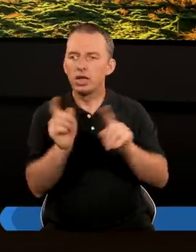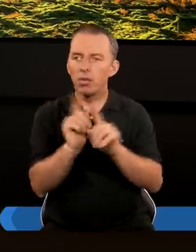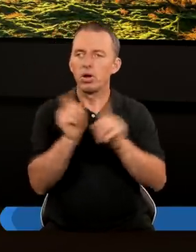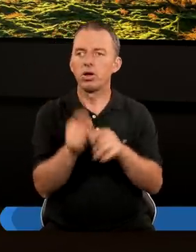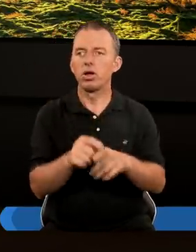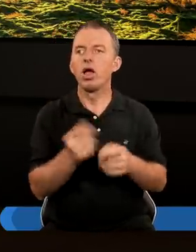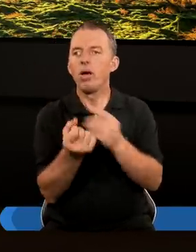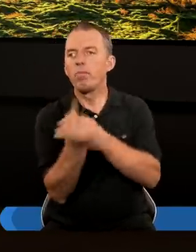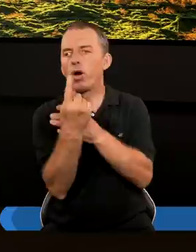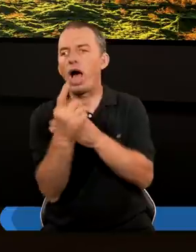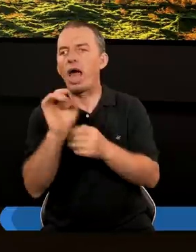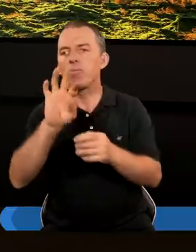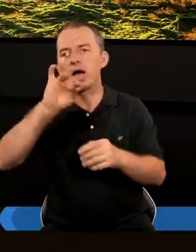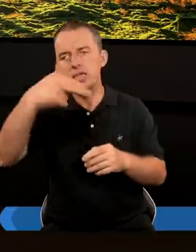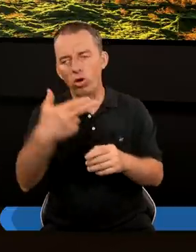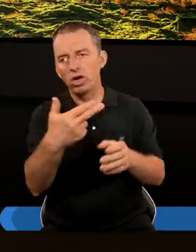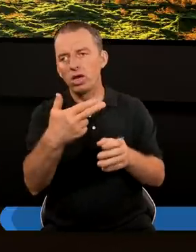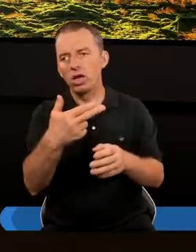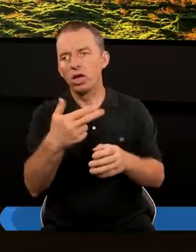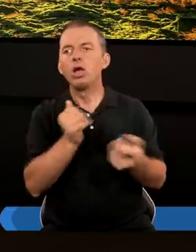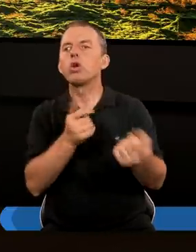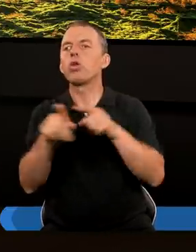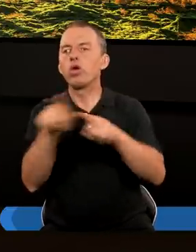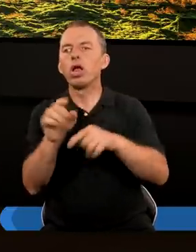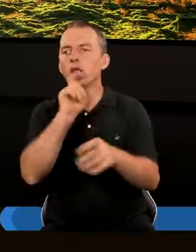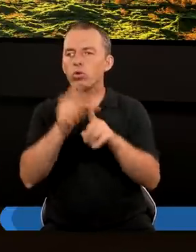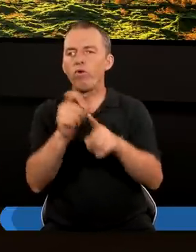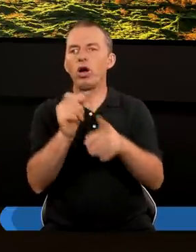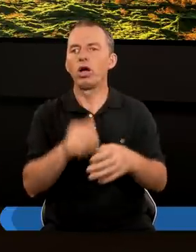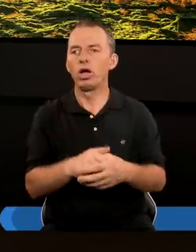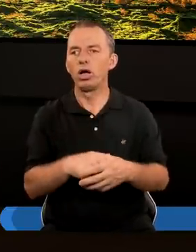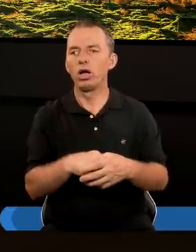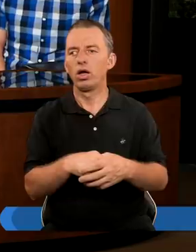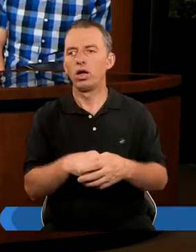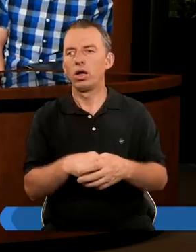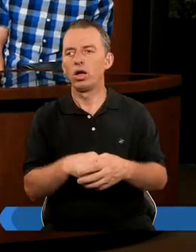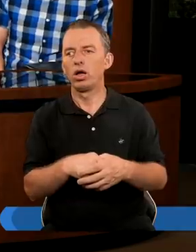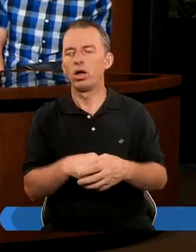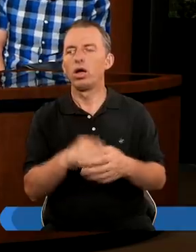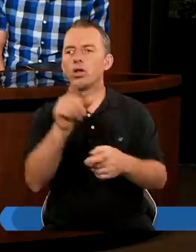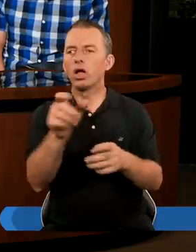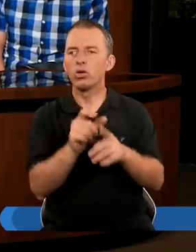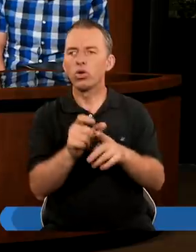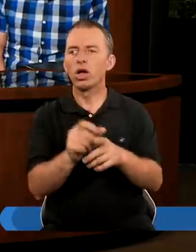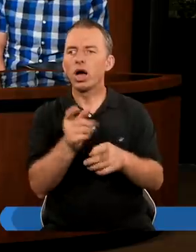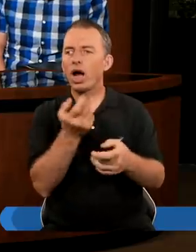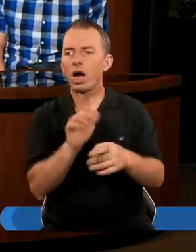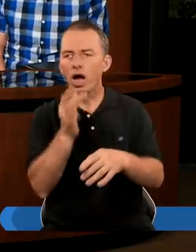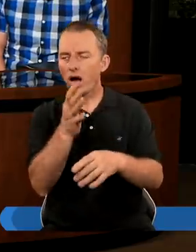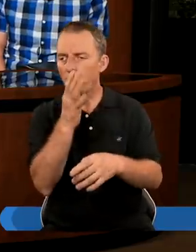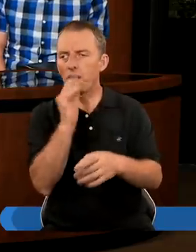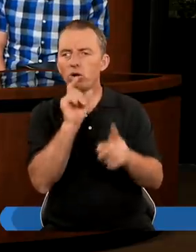symboli Zatem kiedy pojawia się Armageddon Co znaczy w ogóle to słowo? Jest to zlepek dwóch